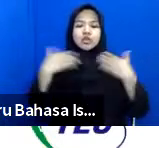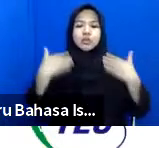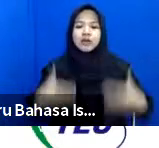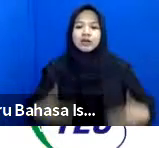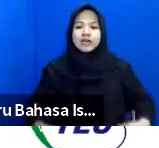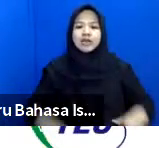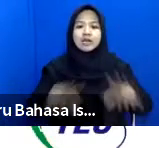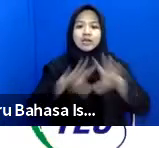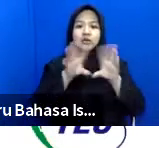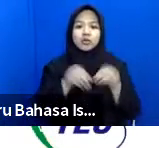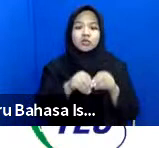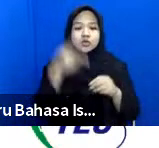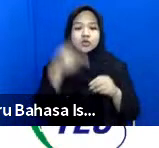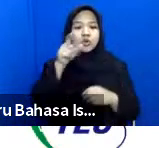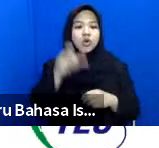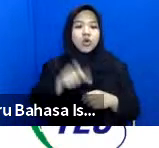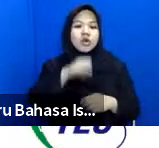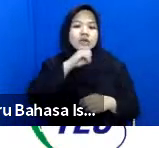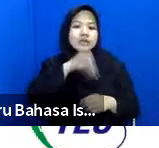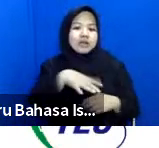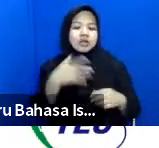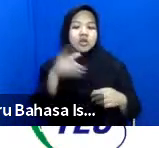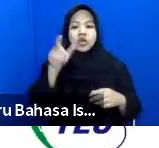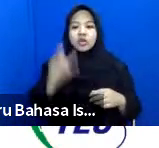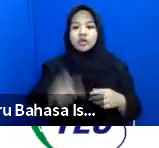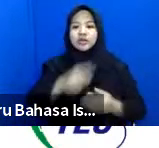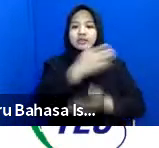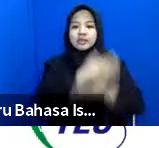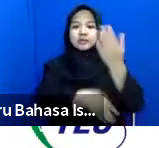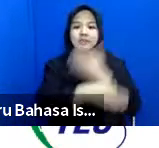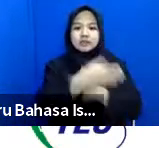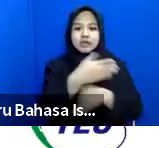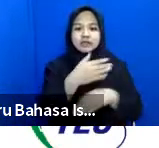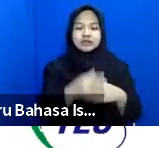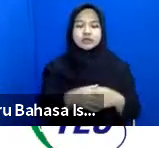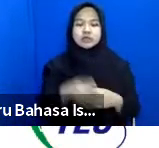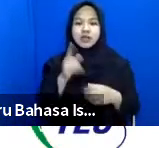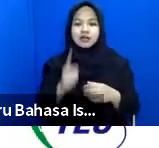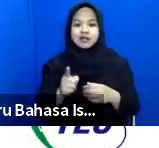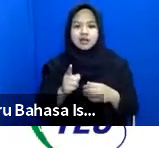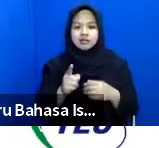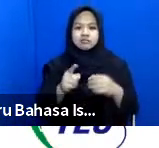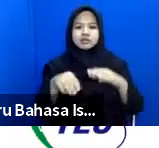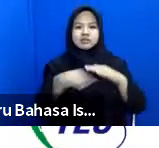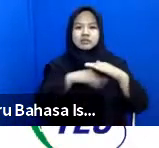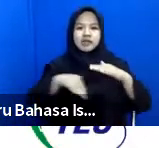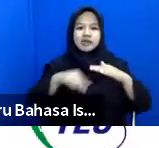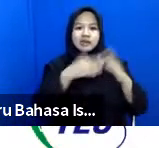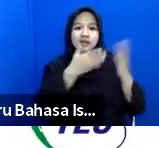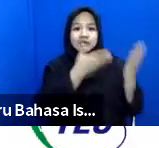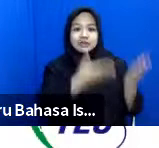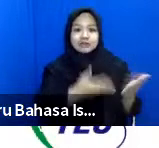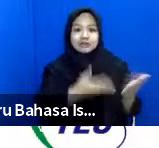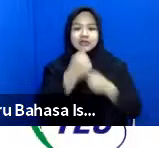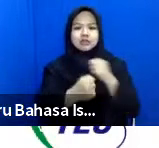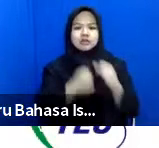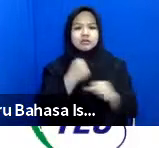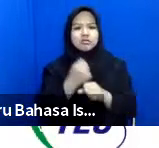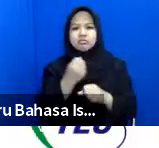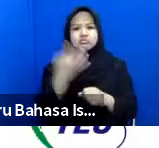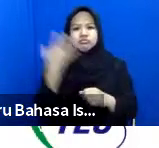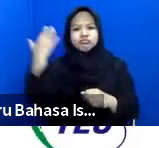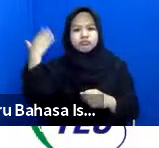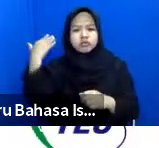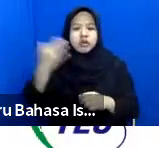untuk older people dan people with disabilities jadi ada dari sekian standar-standar ini tahun beberapa tahun yang